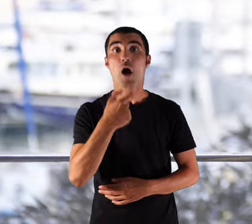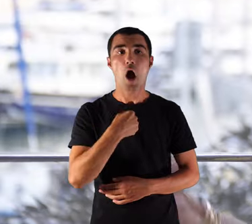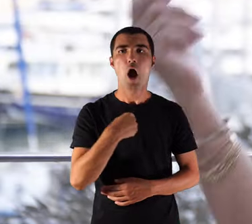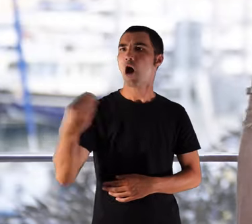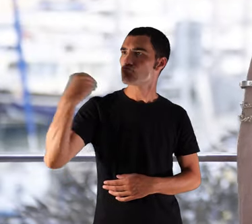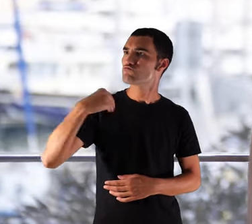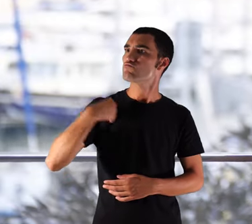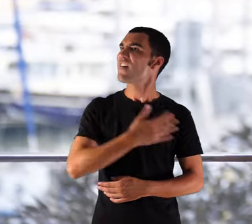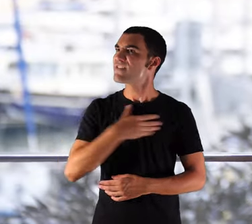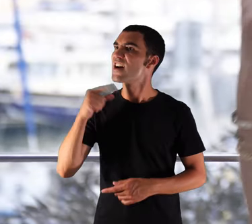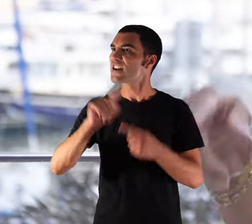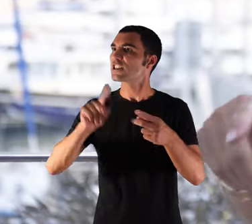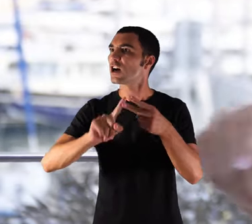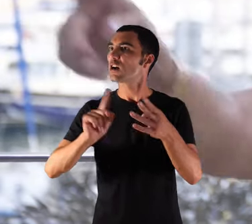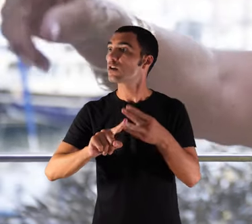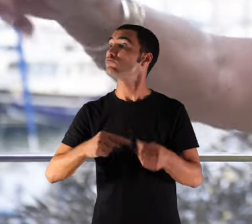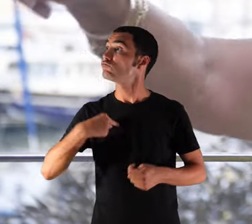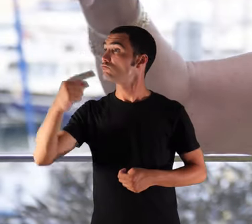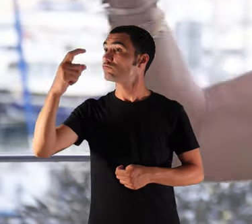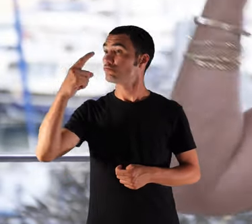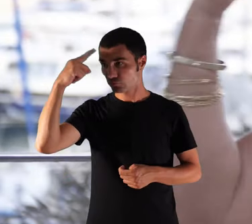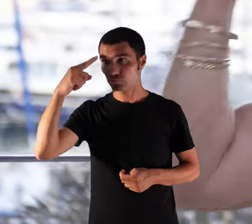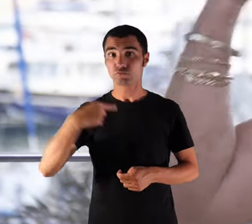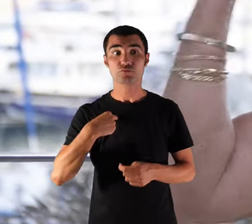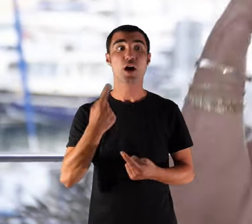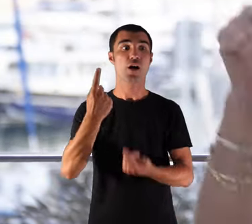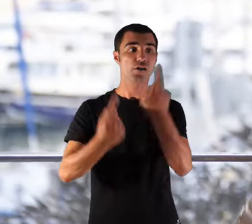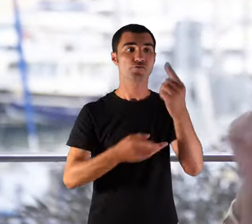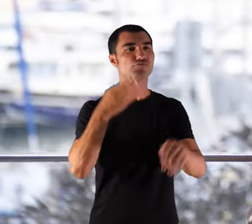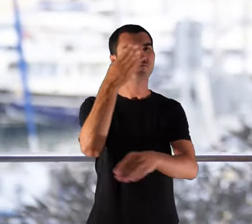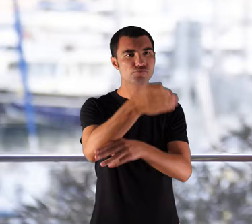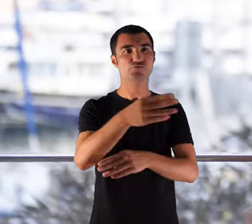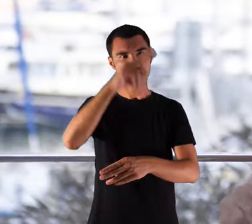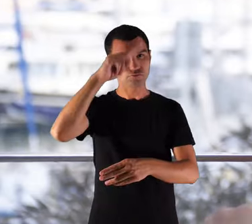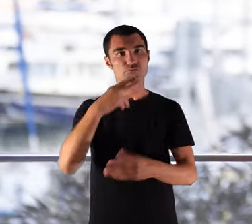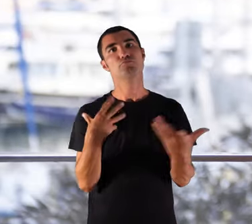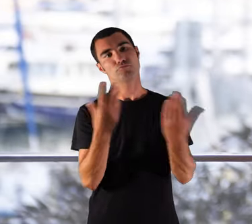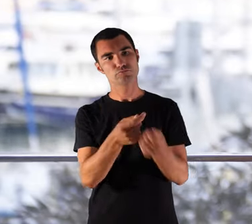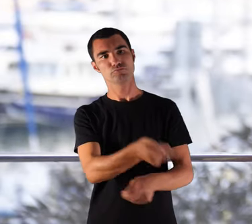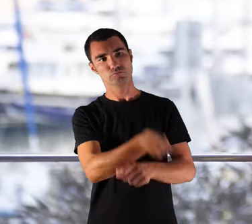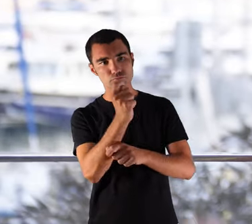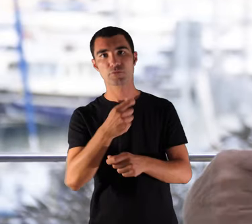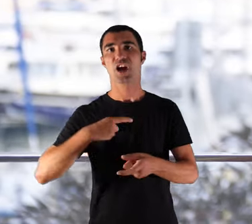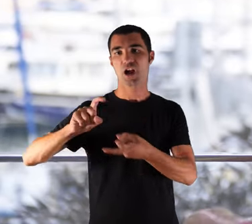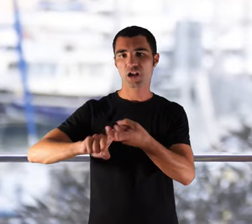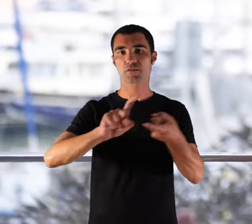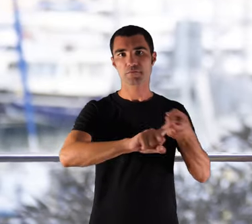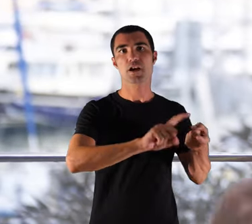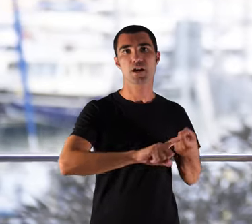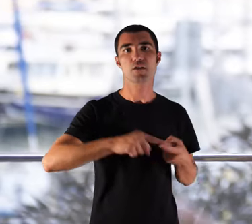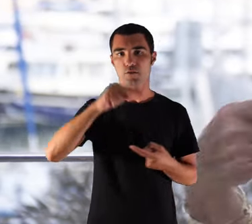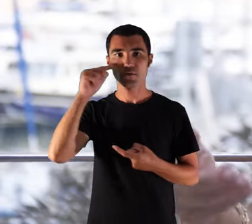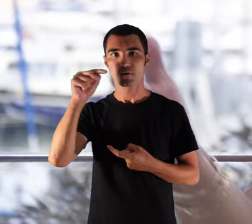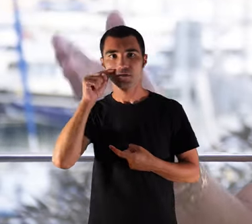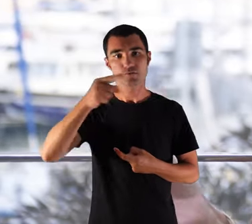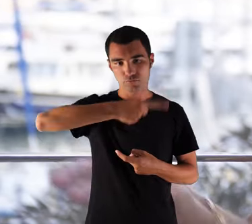acomanaven i després hi anaven inclús nosaltres de vegades anàvem a pescar mon pare i els meus germans i com que